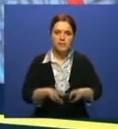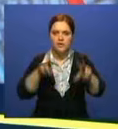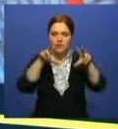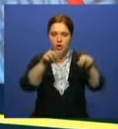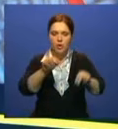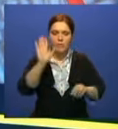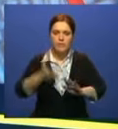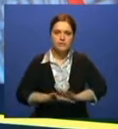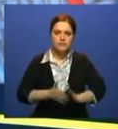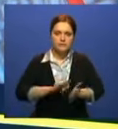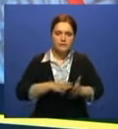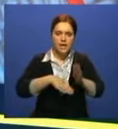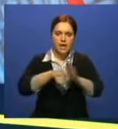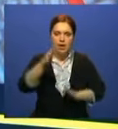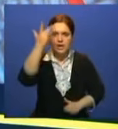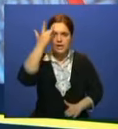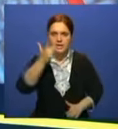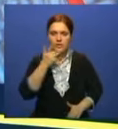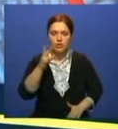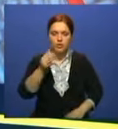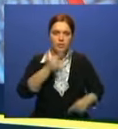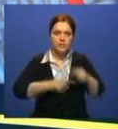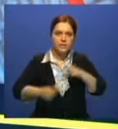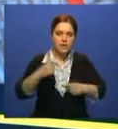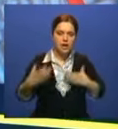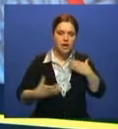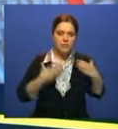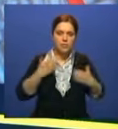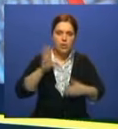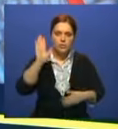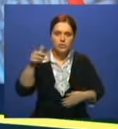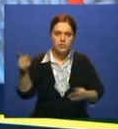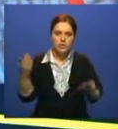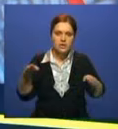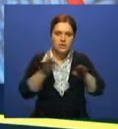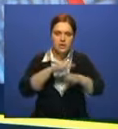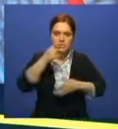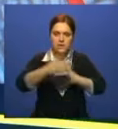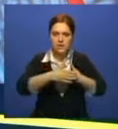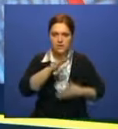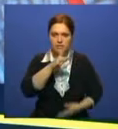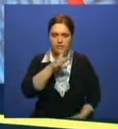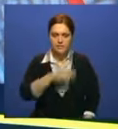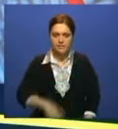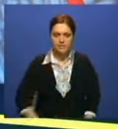стабилизировать ситуацию удастся к лету. Но бизнесмены опасаются, что будут вынуждены закрыться уже в ближайшее время.